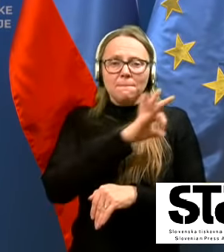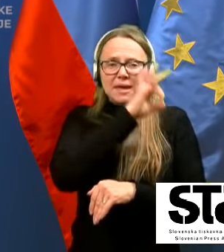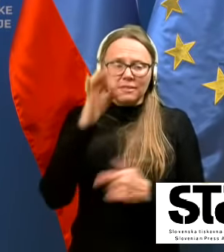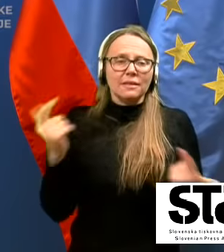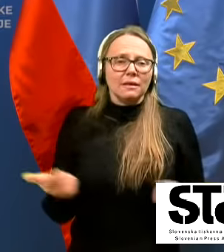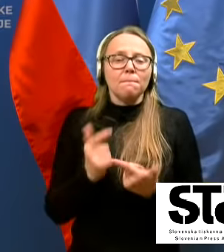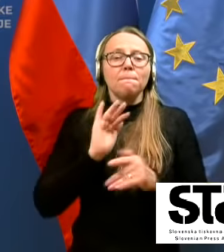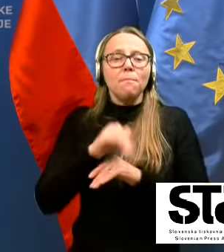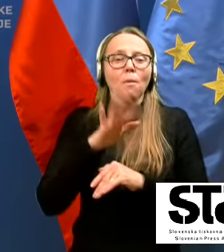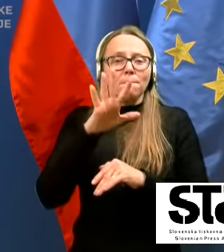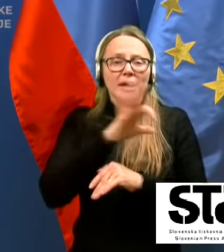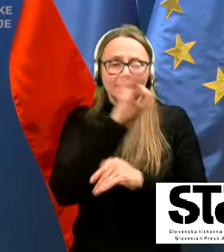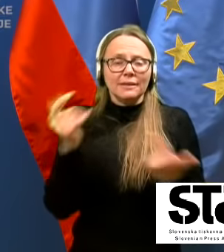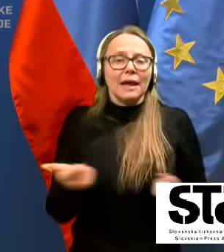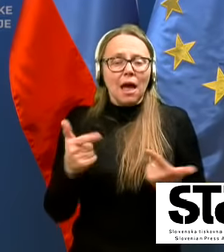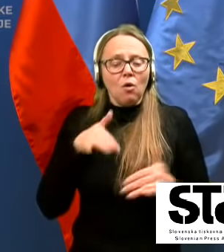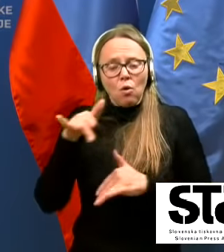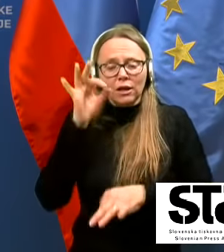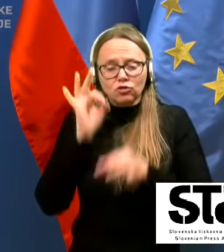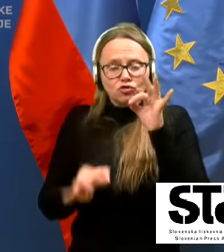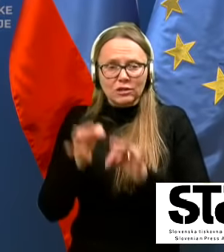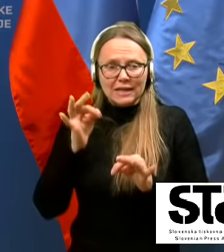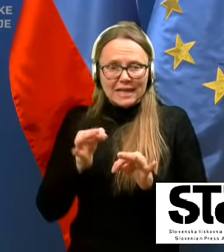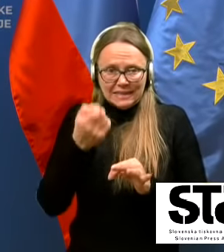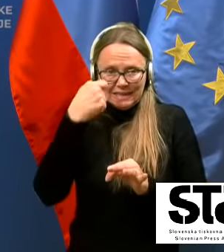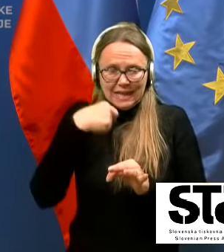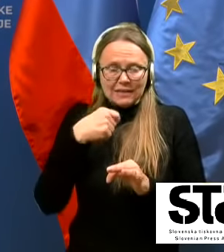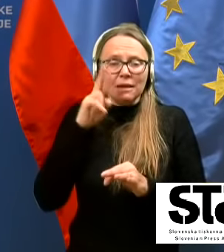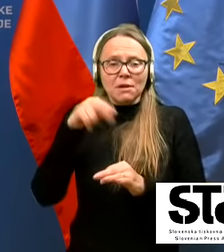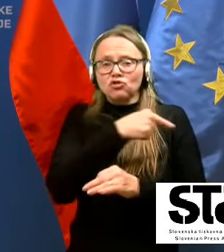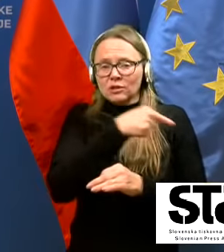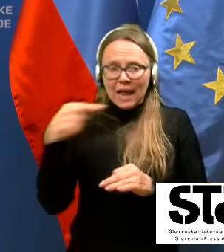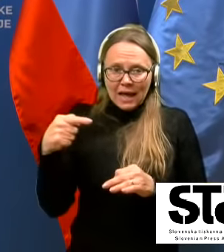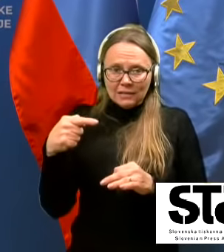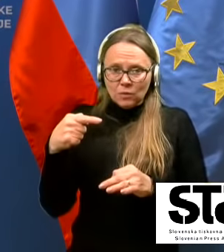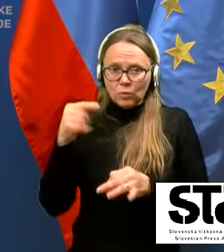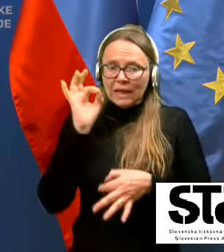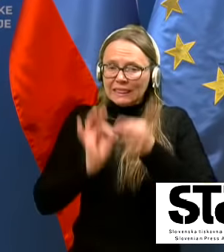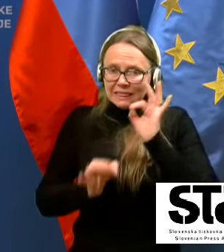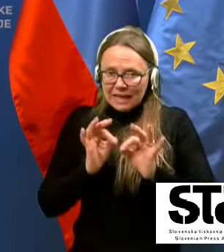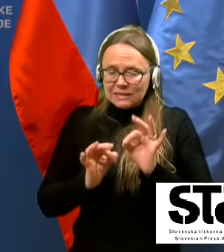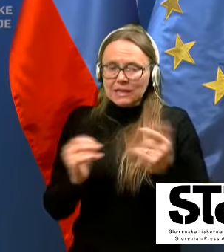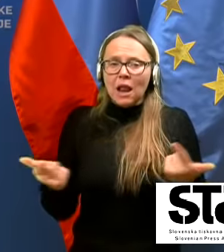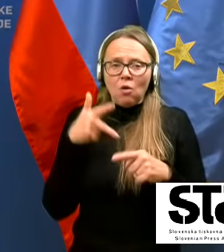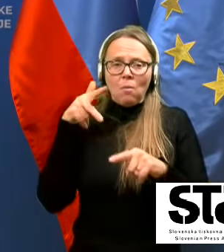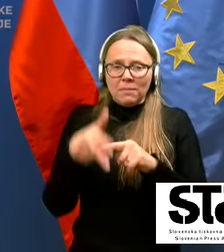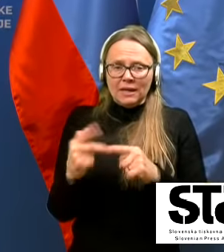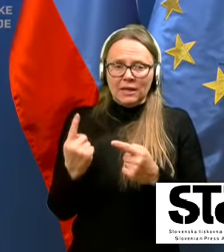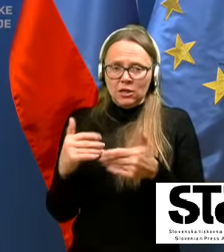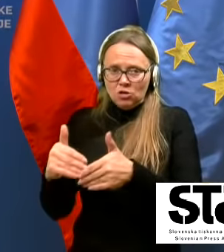greste testirati se, imate negativni test in karanteno prekidete. Predtem to ni mogoče.